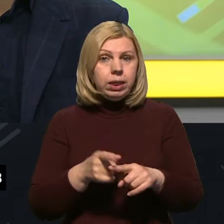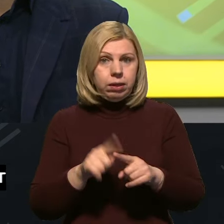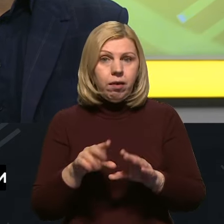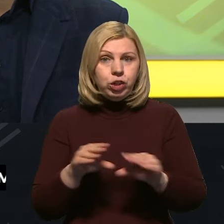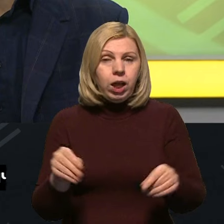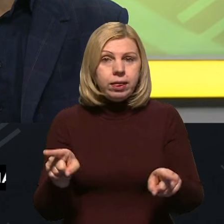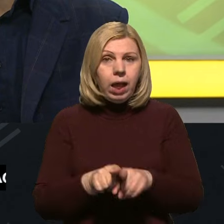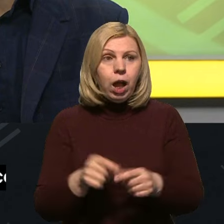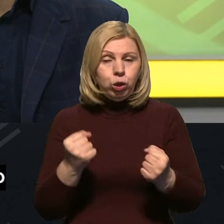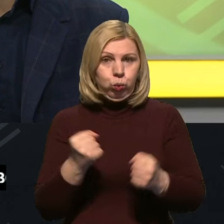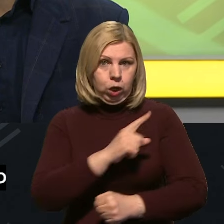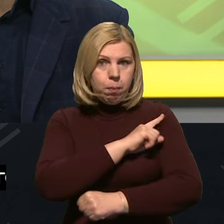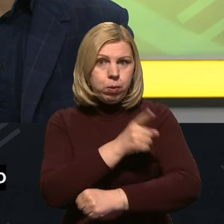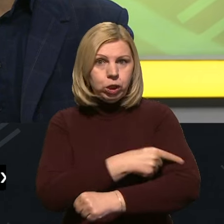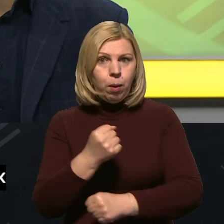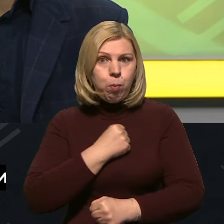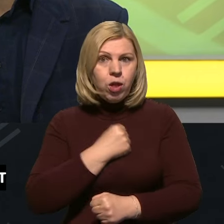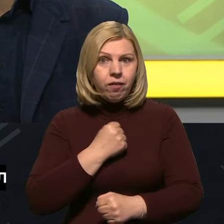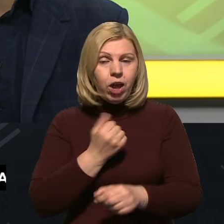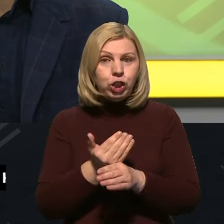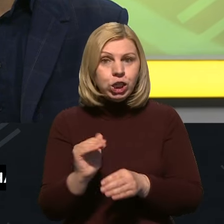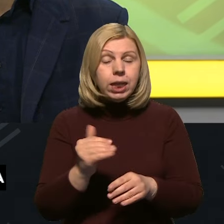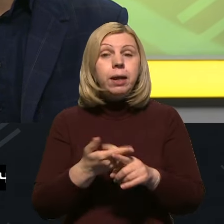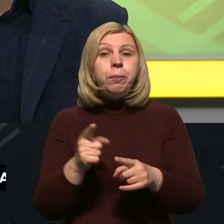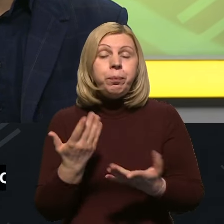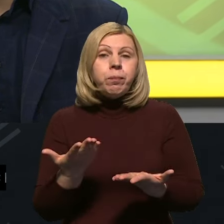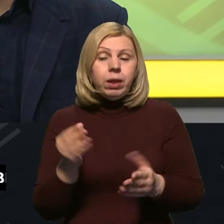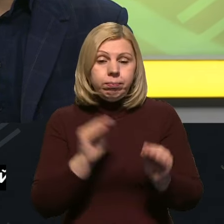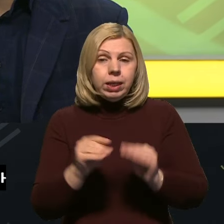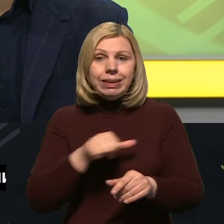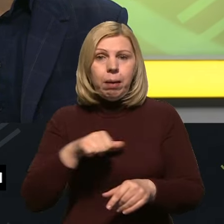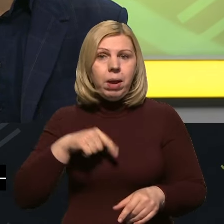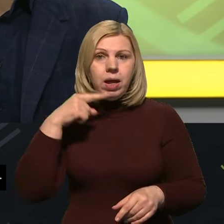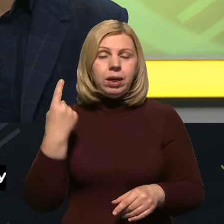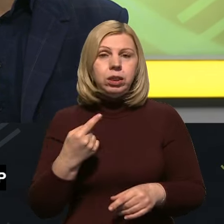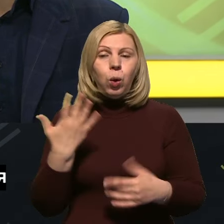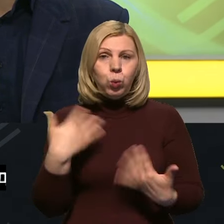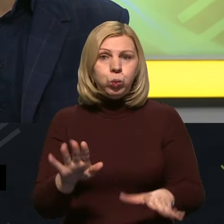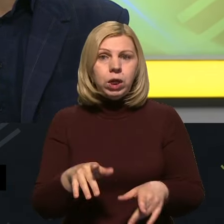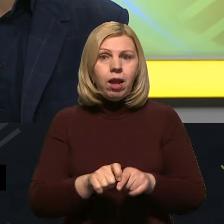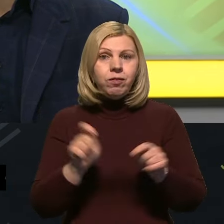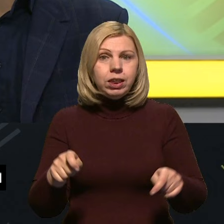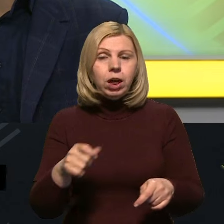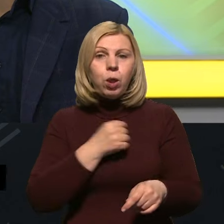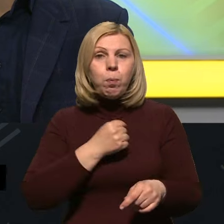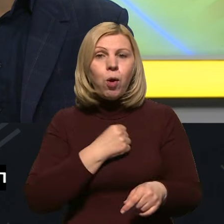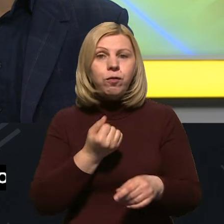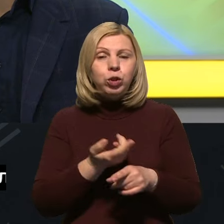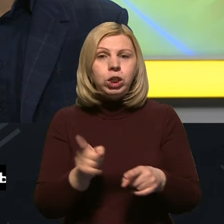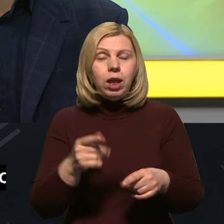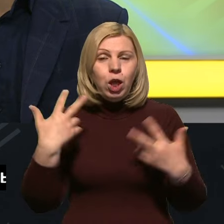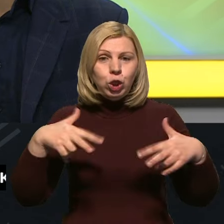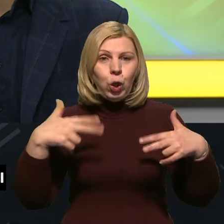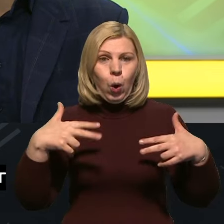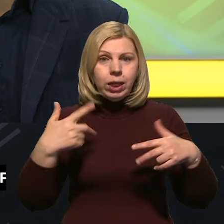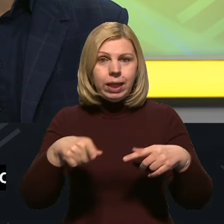така дуже потужна бойова частина, тому що самі рашисти там, наприклад, розкрили бойову частину дрону «Люч»,